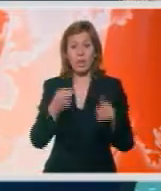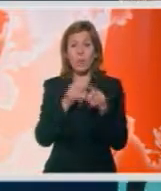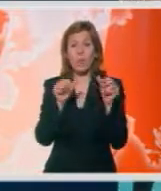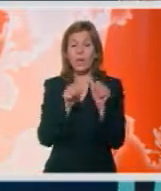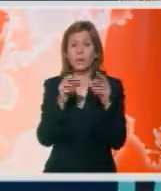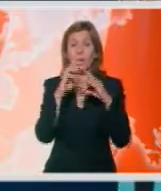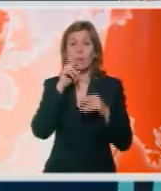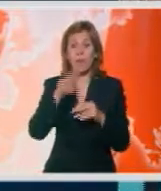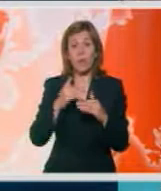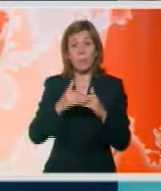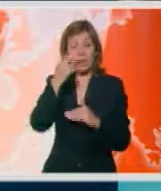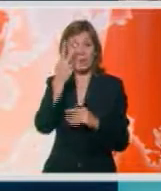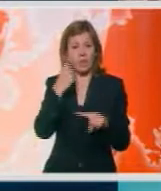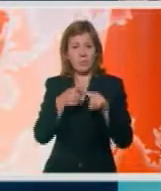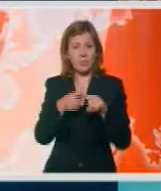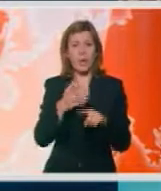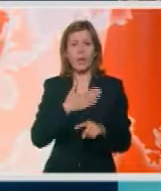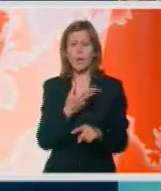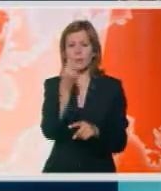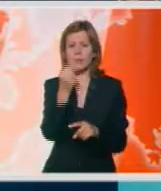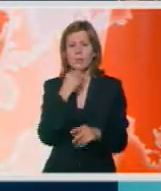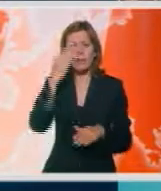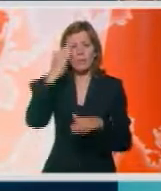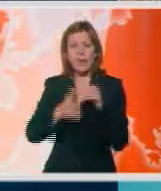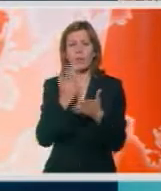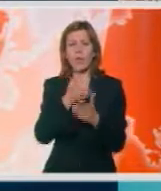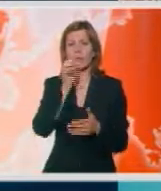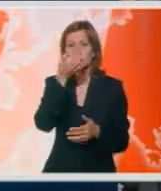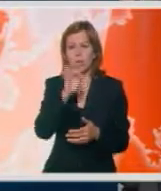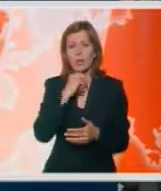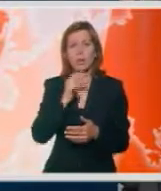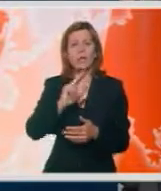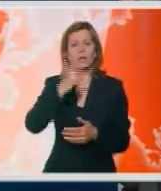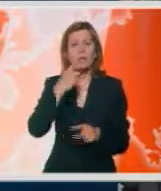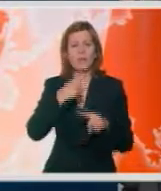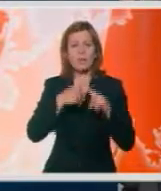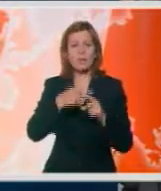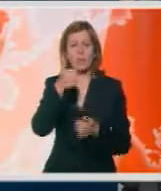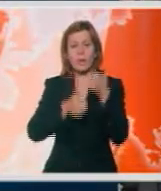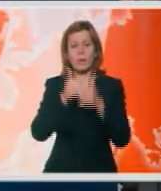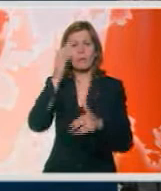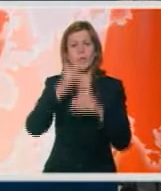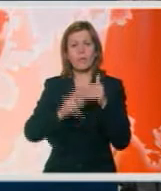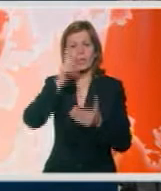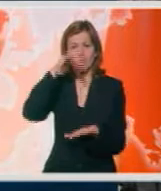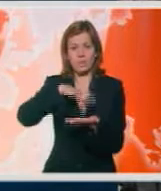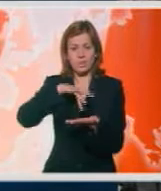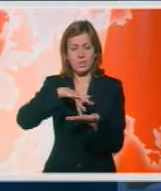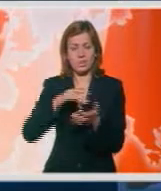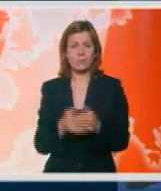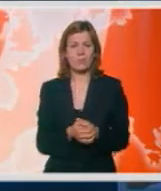puta toko meča imali prednost, ali je podlađeni srčki tim u finušu bio uspešni i treći put u istori završnih turnira takvičenje završava na trećem mezu.